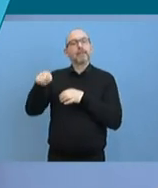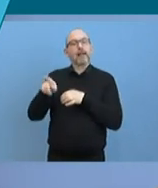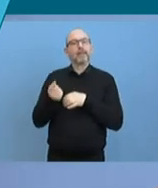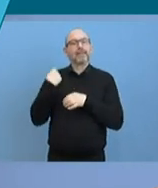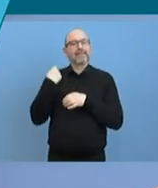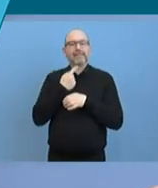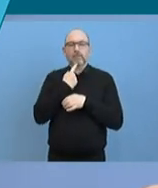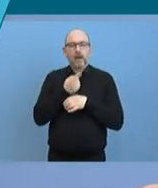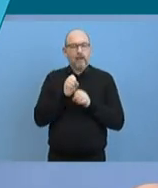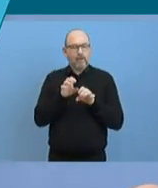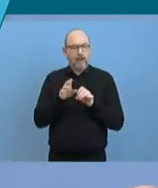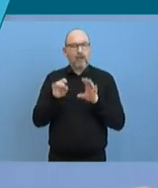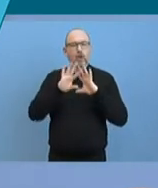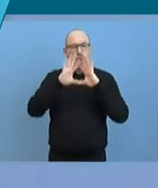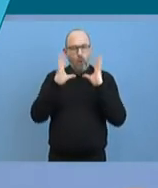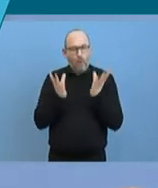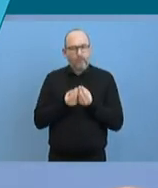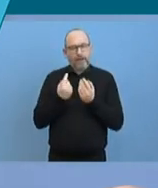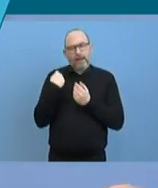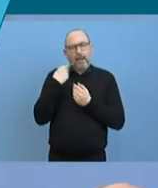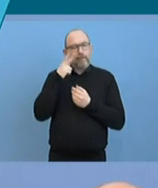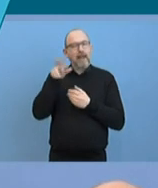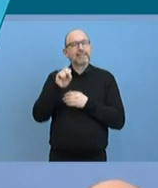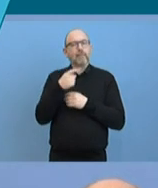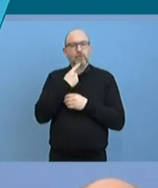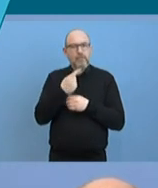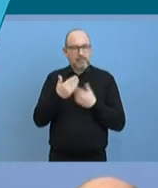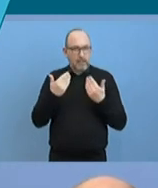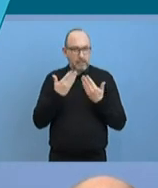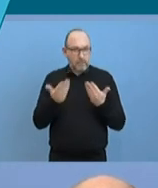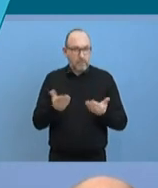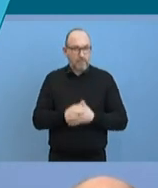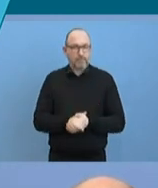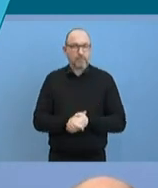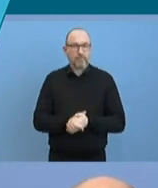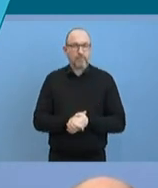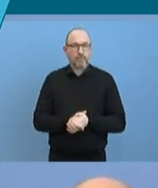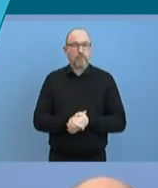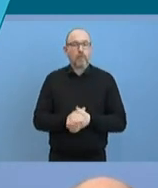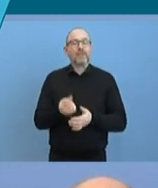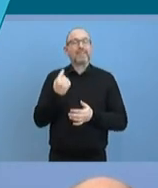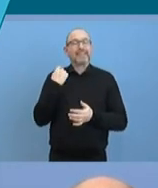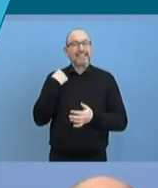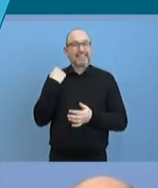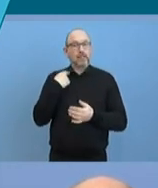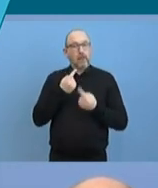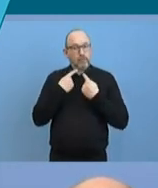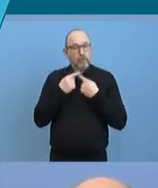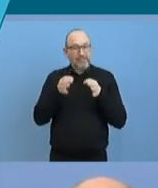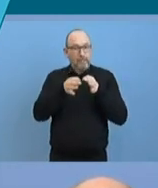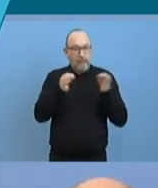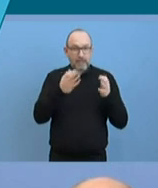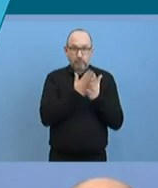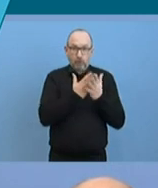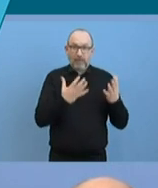erläutert, wie er Seibert eben ausgeführt hat. Und zu diesen Maßnahmen wurde gestern gesprochen, also zu denen, die schon ergriffen wurden und zu